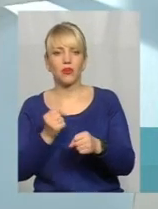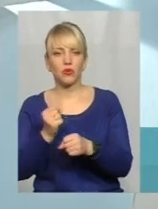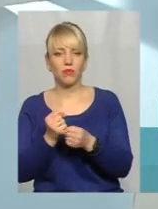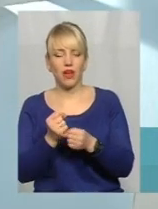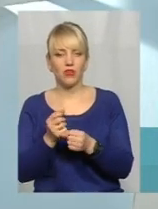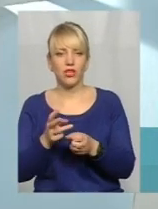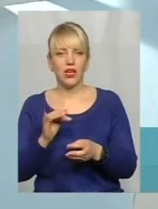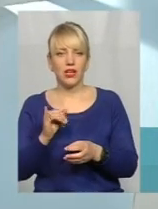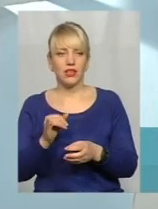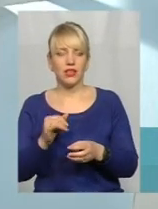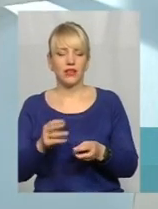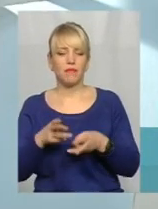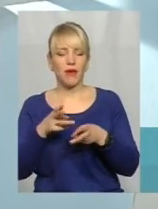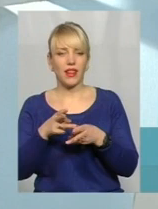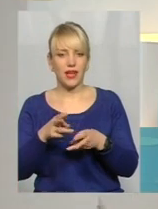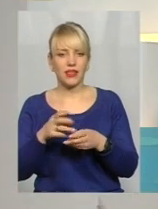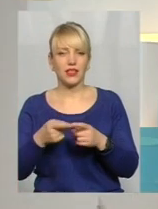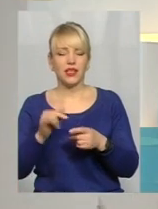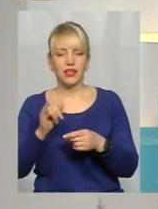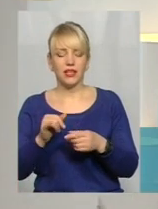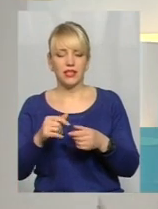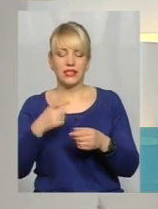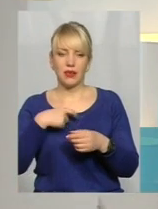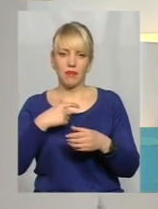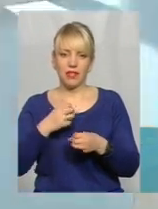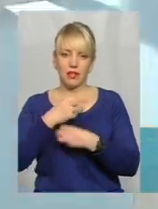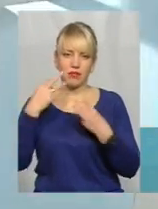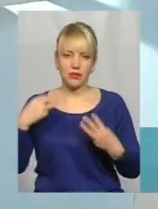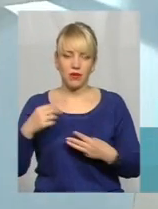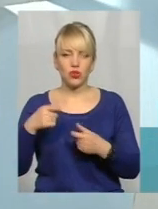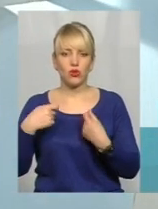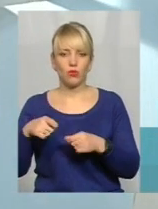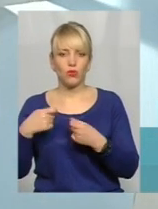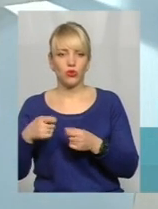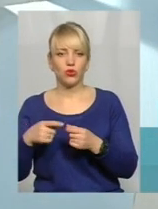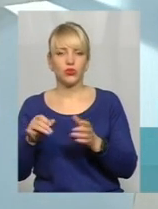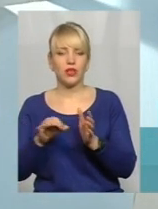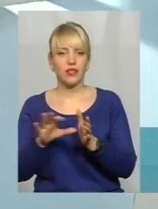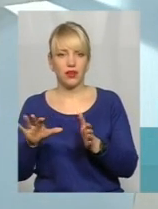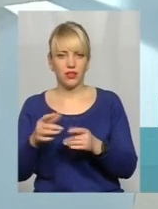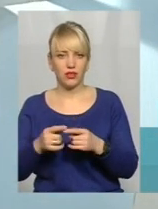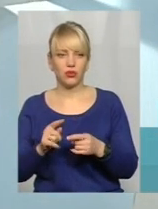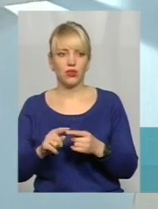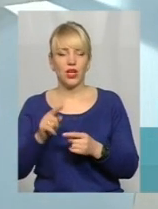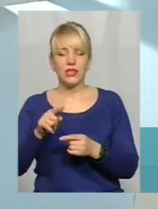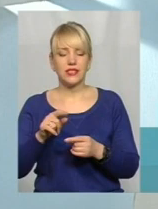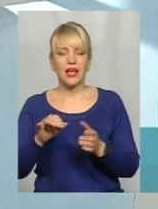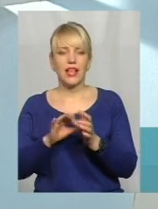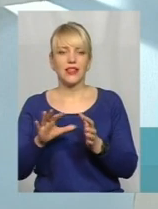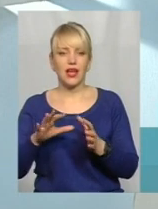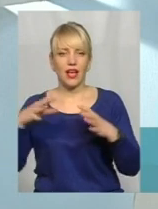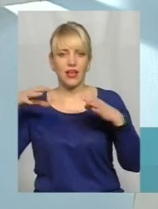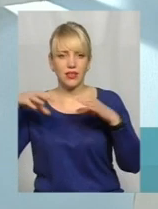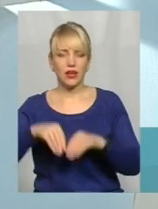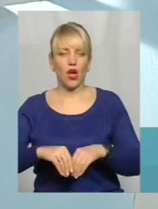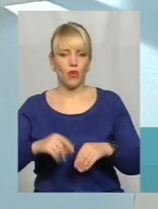енергії, себе забезпечують і ще продають палети. Тобто енергетика, вона настільки всеоб'ємна, і навіть ми інколи